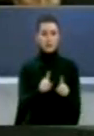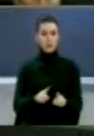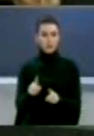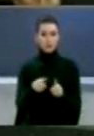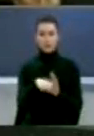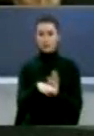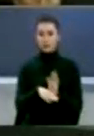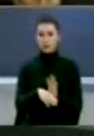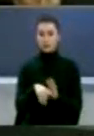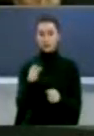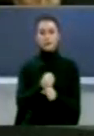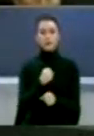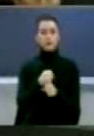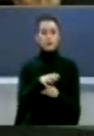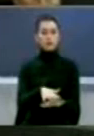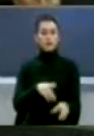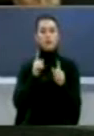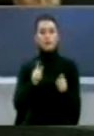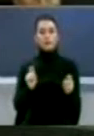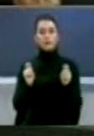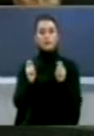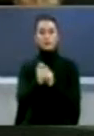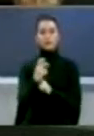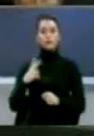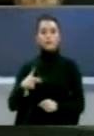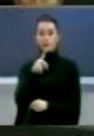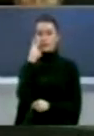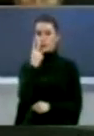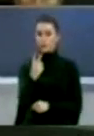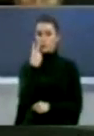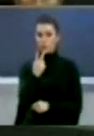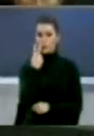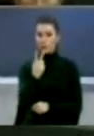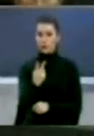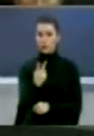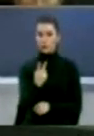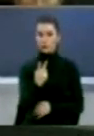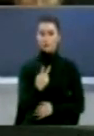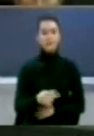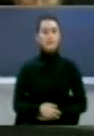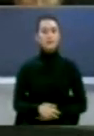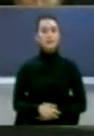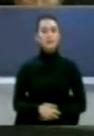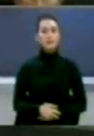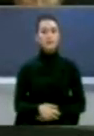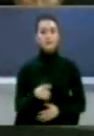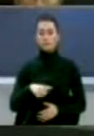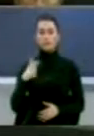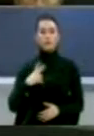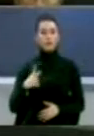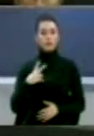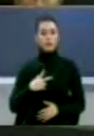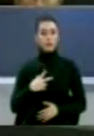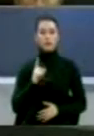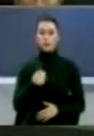një plan i punës e kuvendit do të duhet të ishte përgjegjes para qytetarve dhe jo para qeverisë sërbis Qytetarve sot i